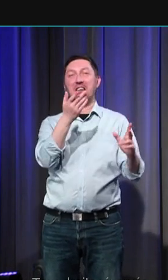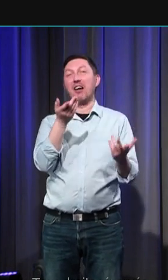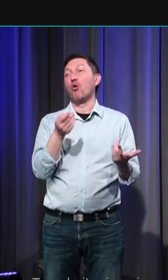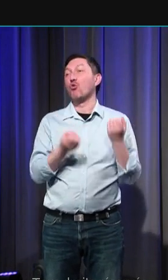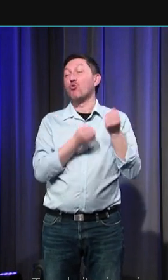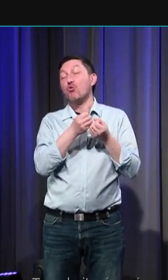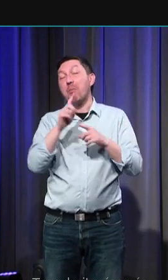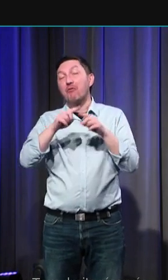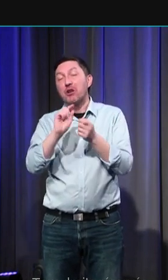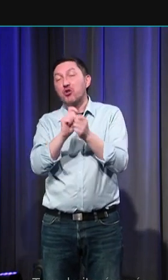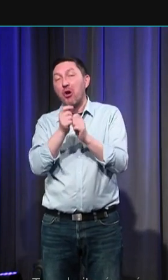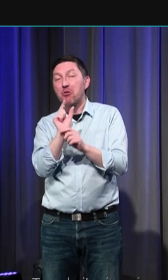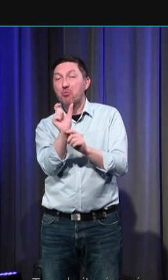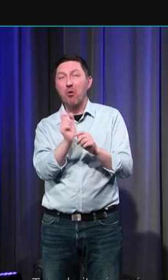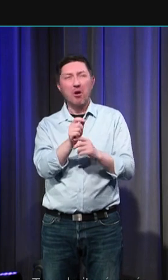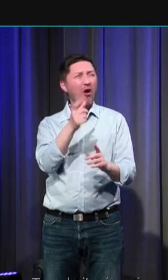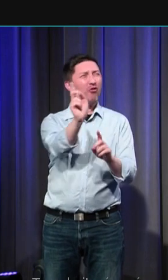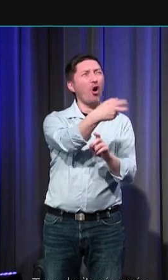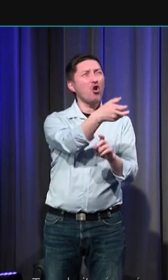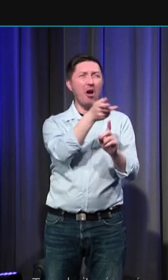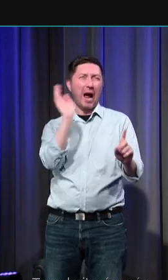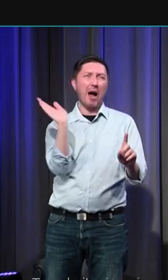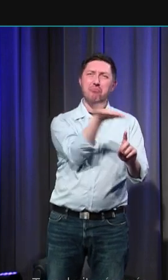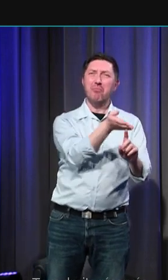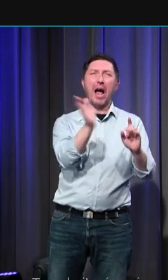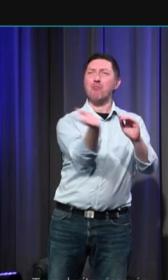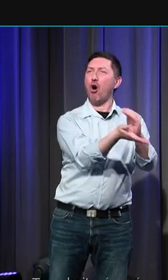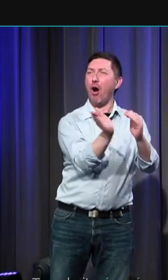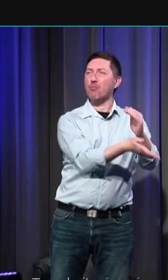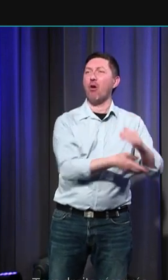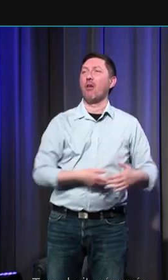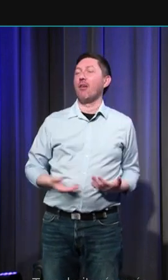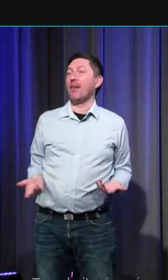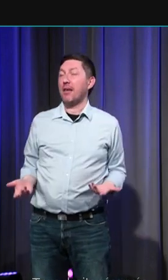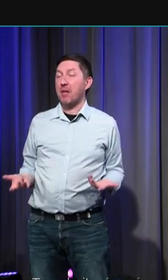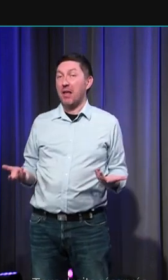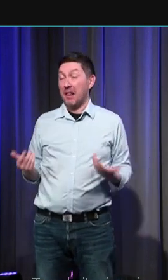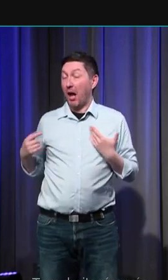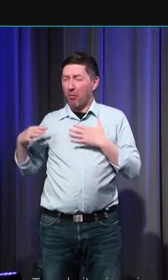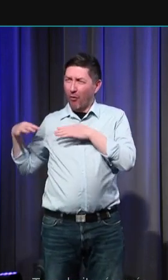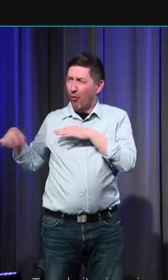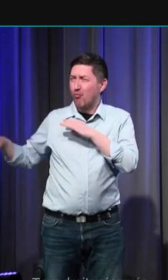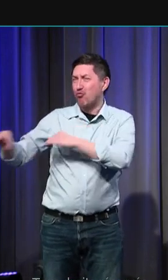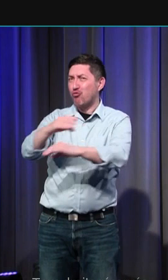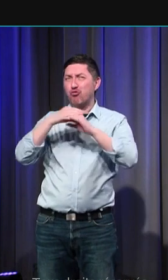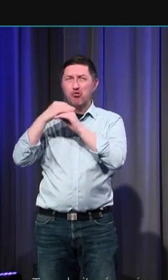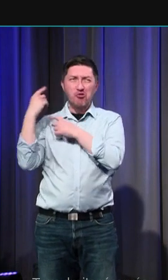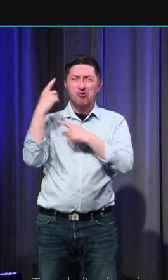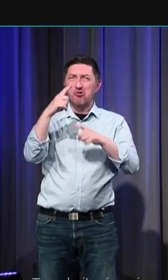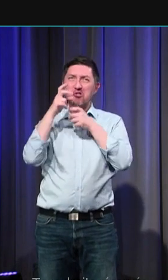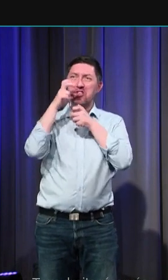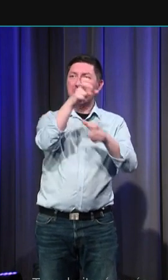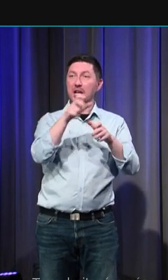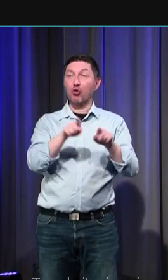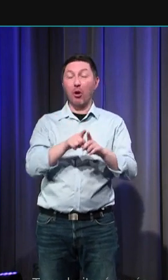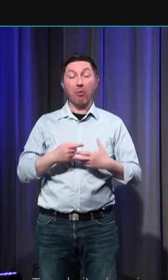voleurs ici aussi le cri de colère la clameur le mouvement de la foule ne sont pas des débordements